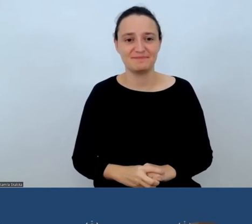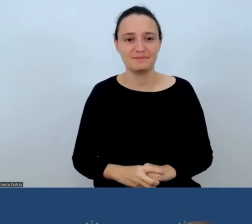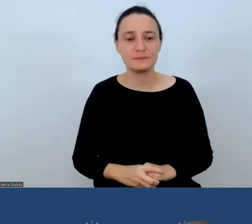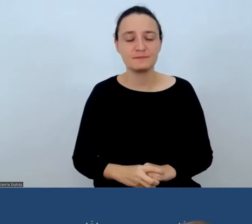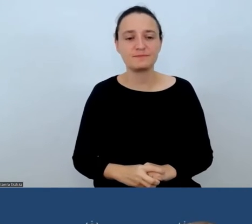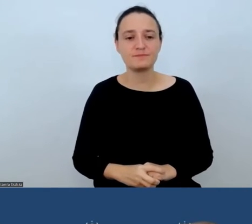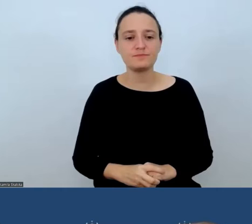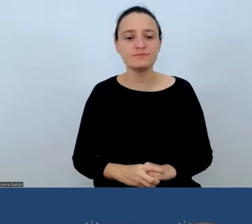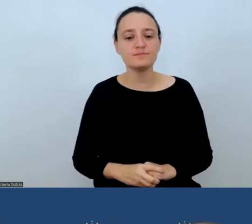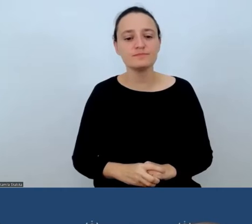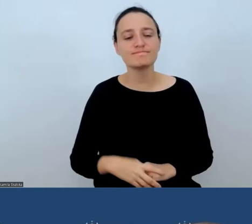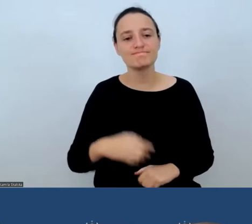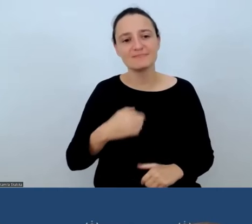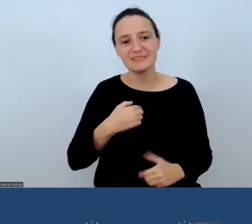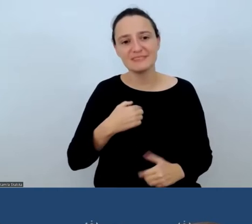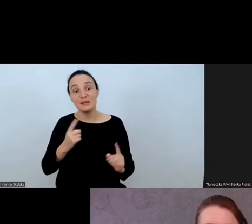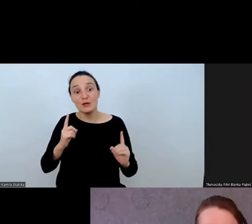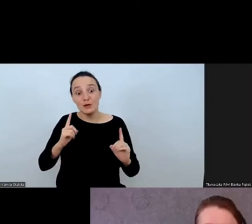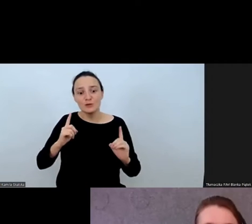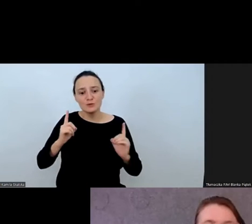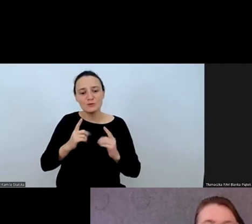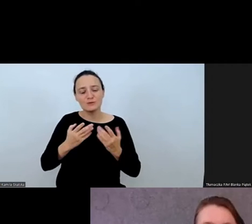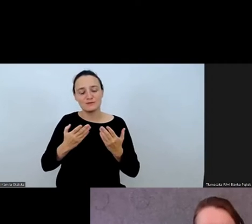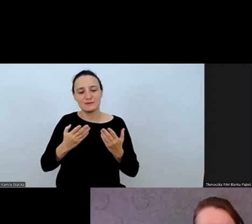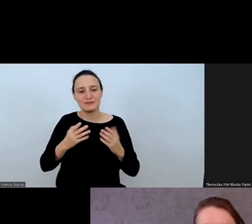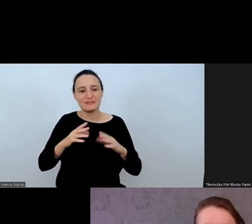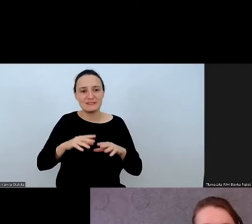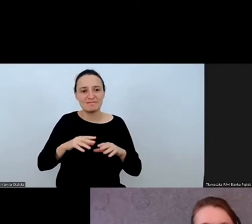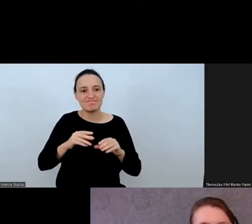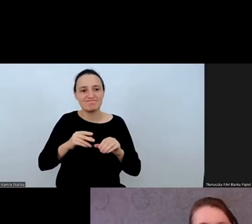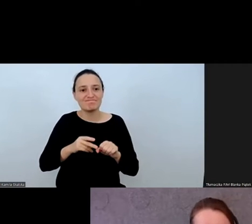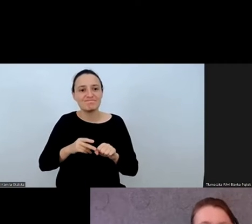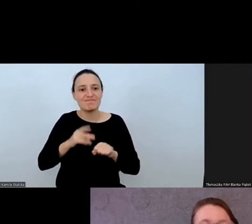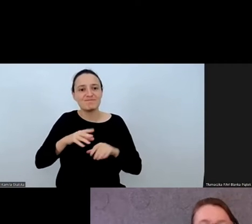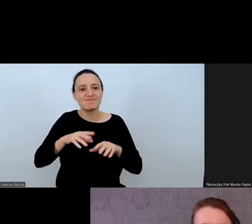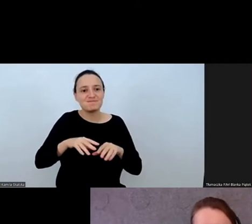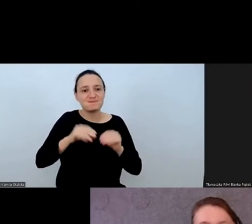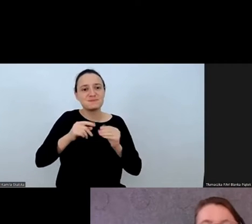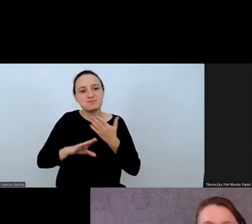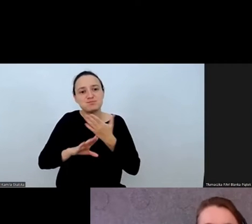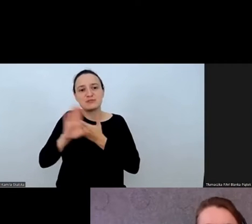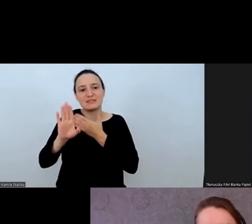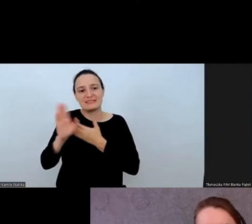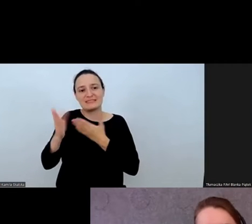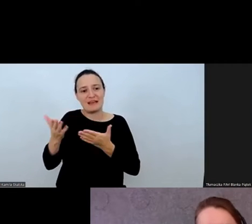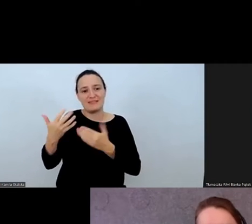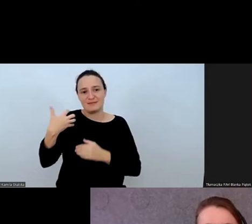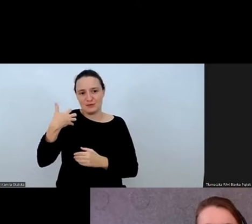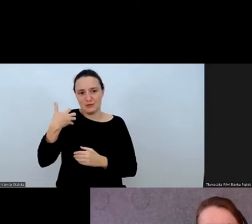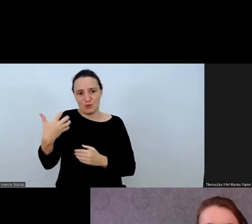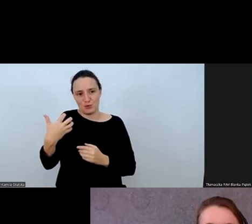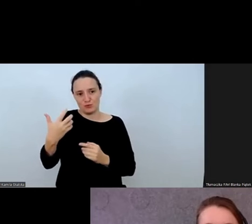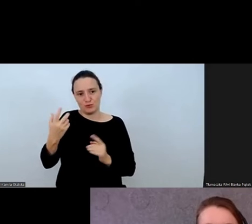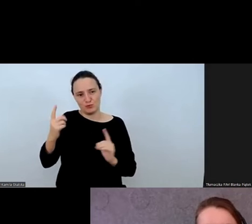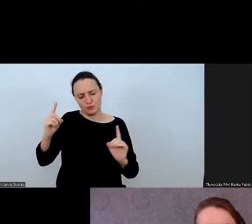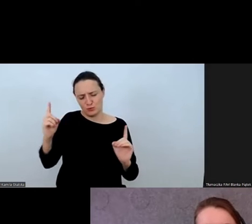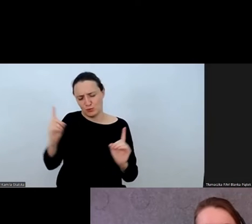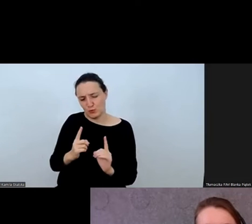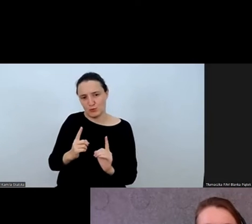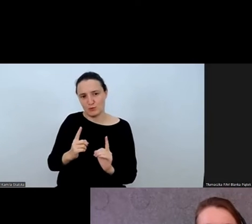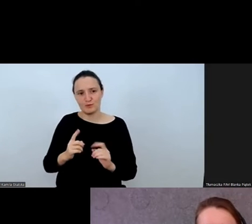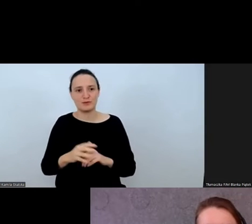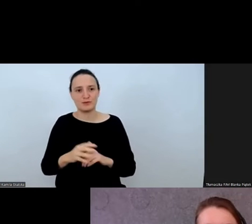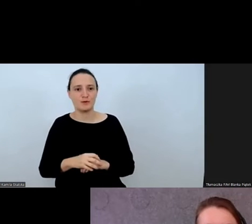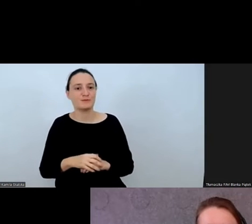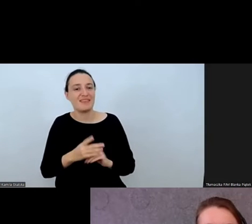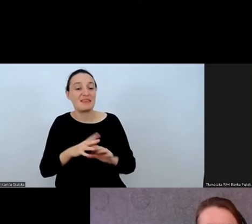Pozwoliłam sobie na krótkie przedstawienie naszego dzisiejszego gościa w języku